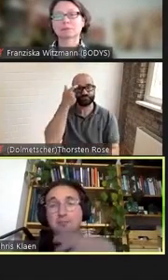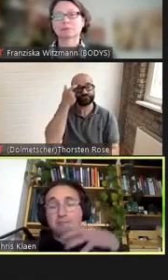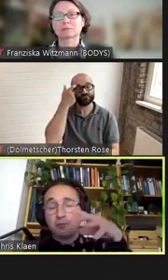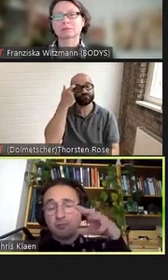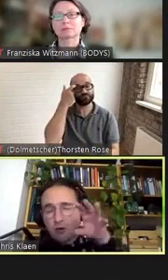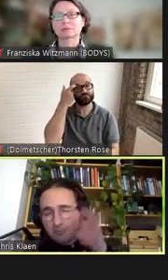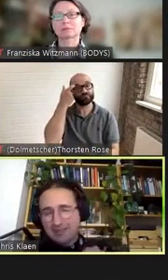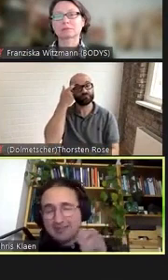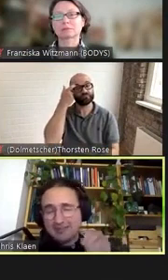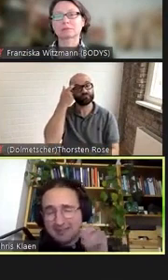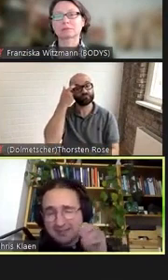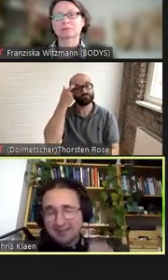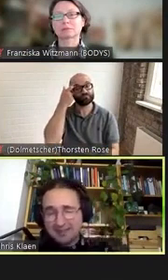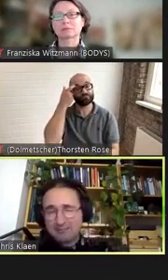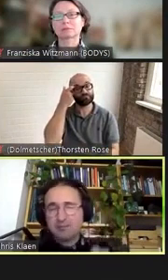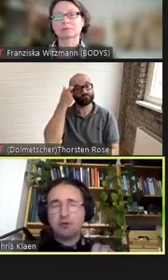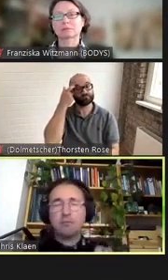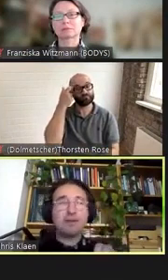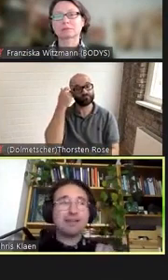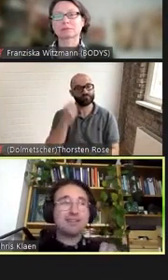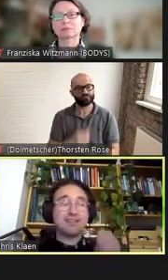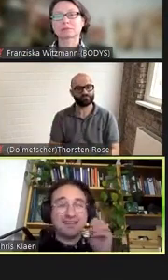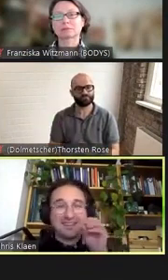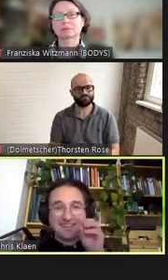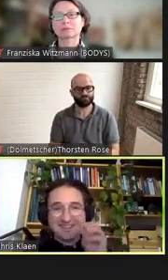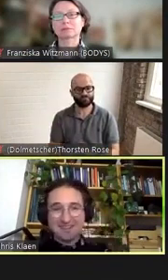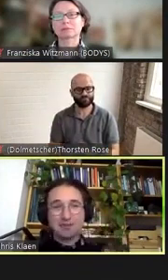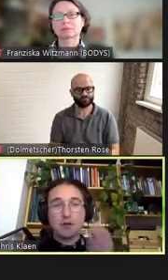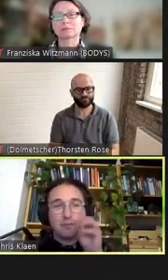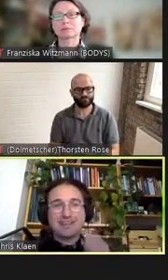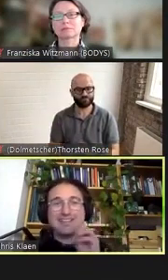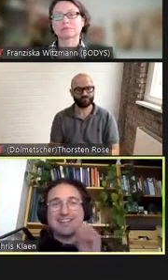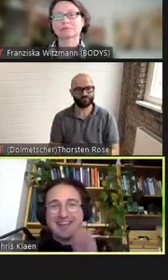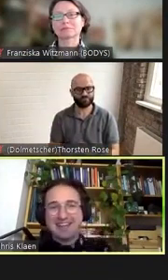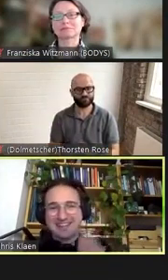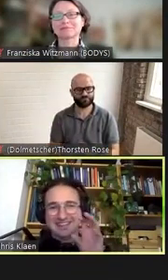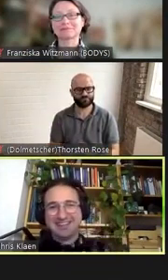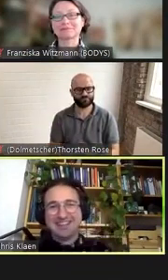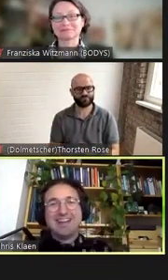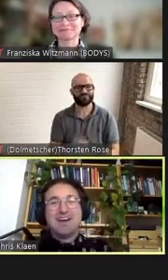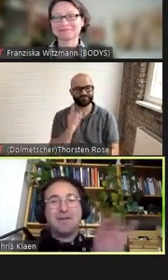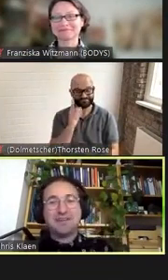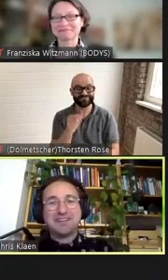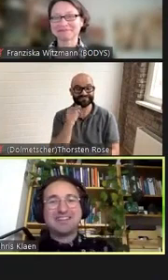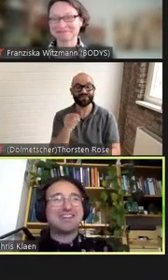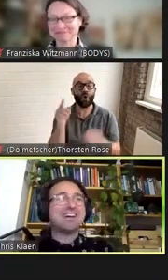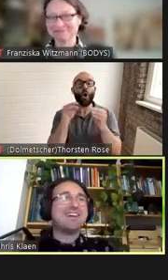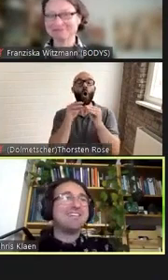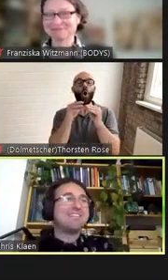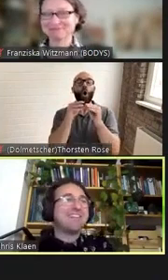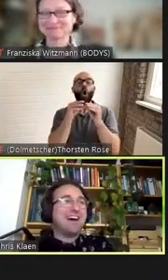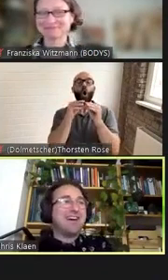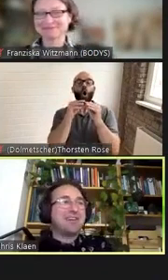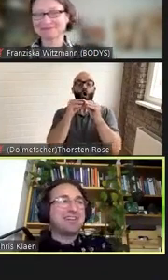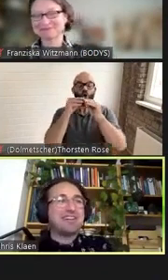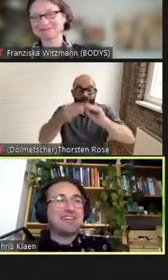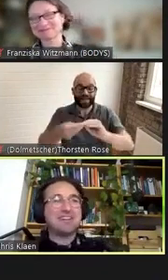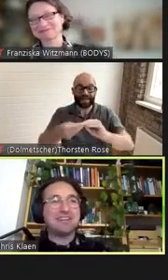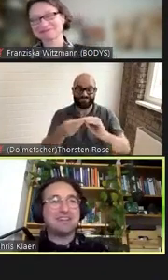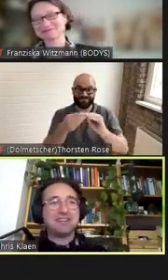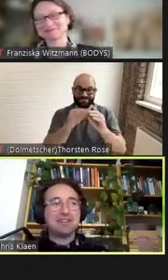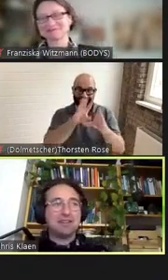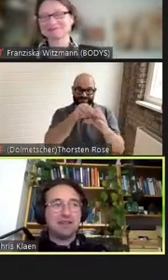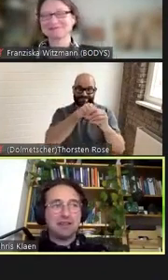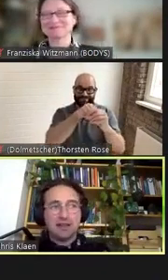Komplexität und auch